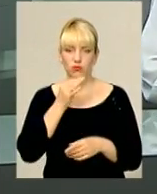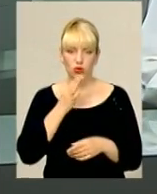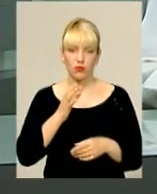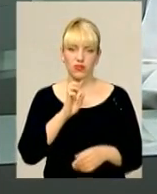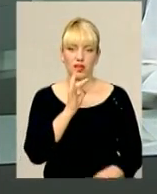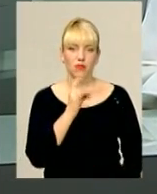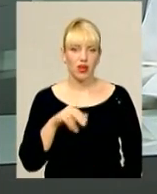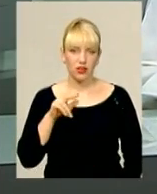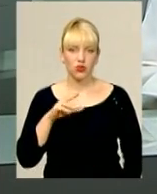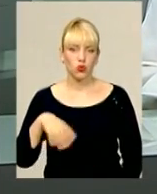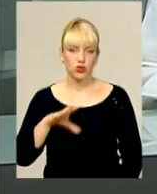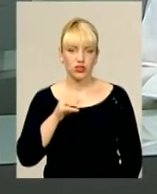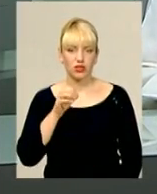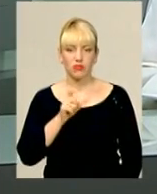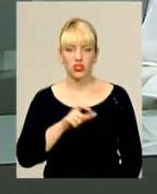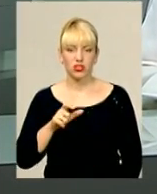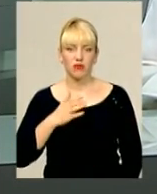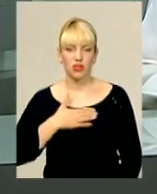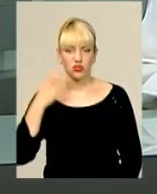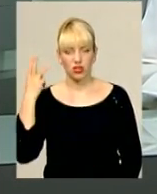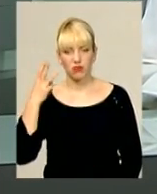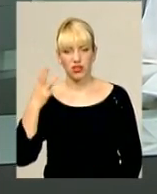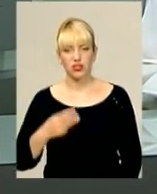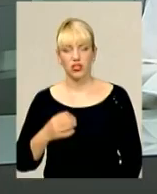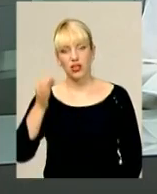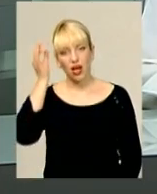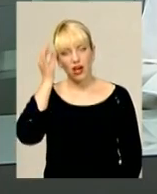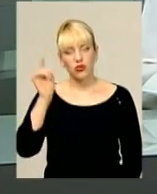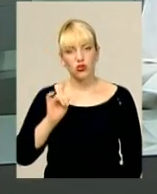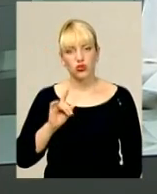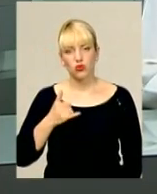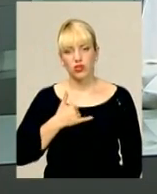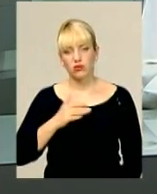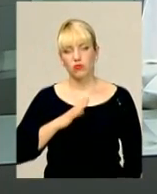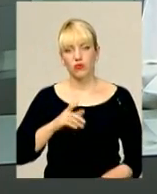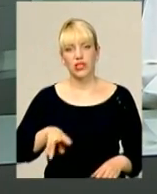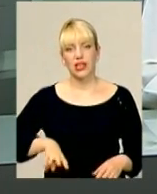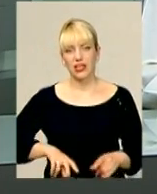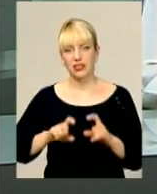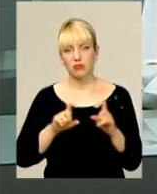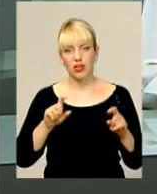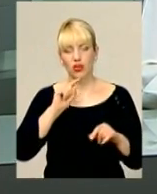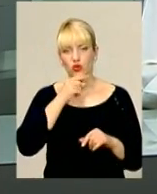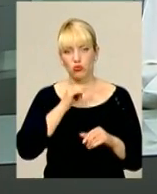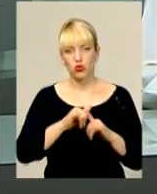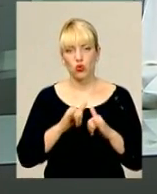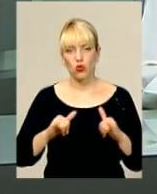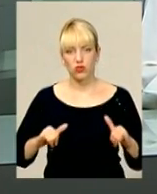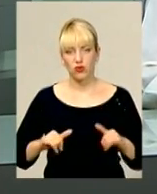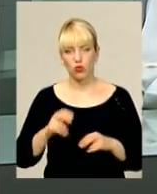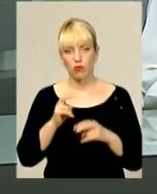бренд усім жителям нашої Хмельниччини. Я вам нагадую, що в нас тут був директор департаменту економічного розвитку,